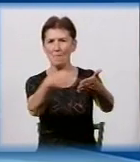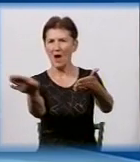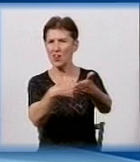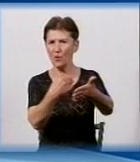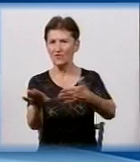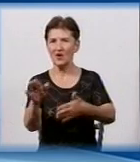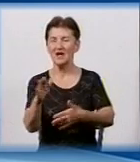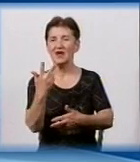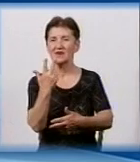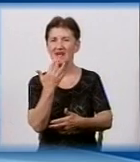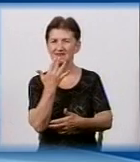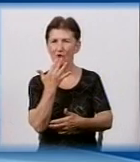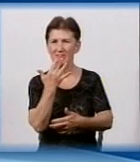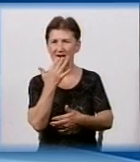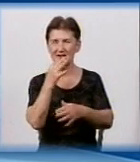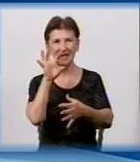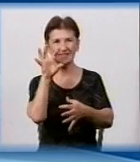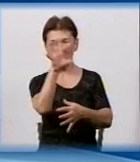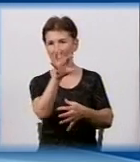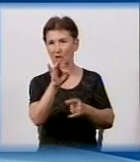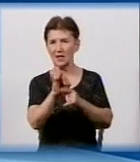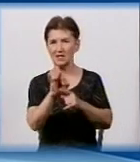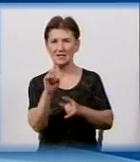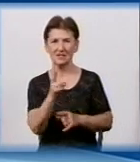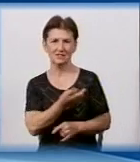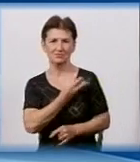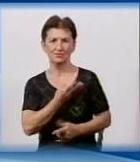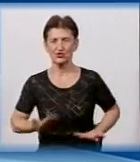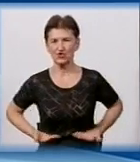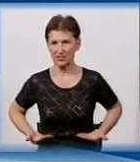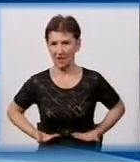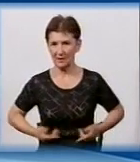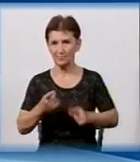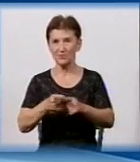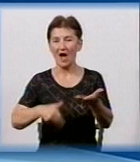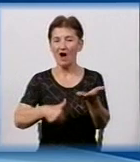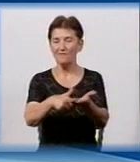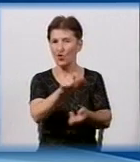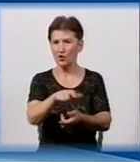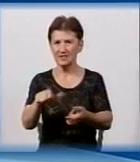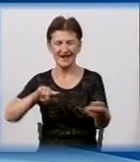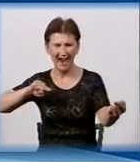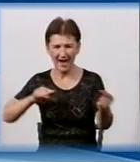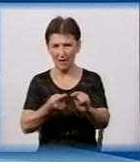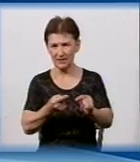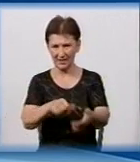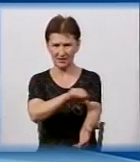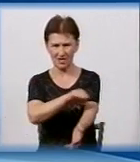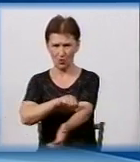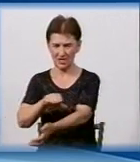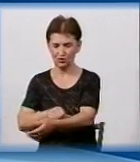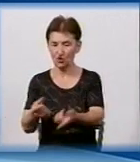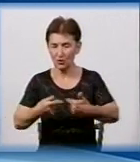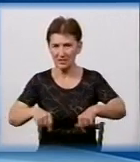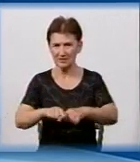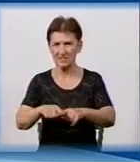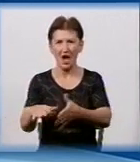символікою та мотивуючими до життя написами. Волонтери Міжнародної антинаркотичної асоціації разом з громадською організацією «Союз